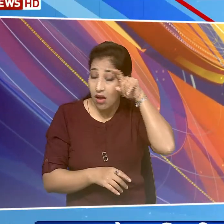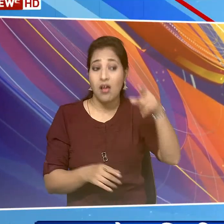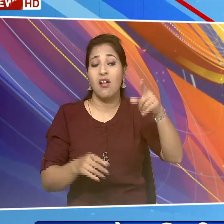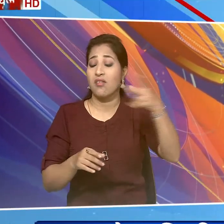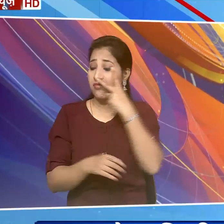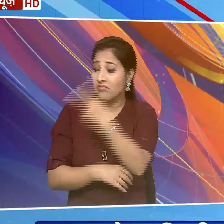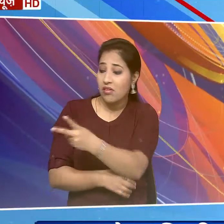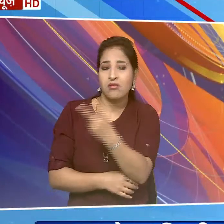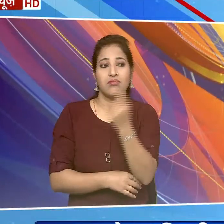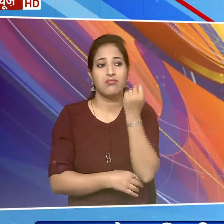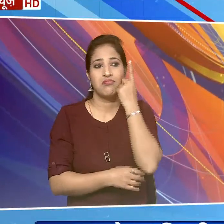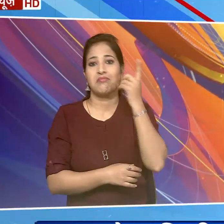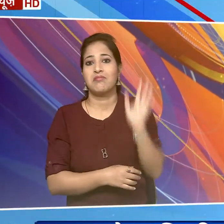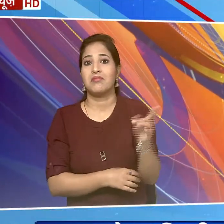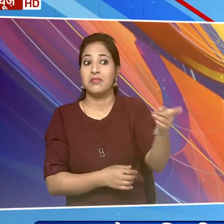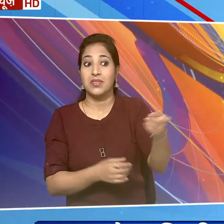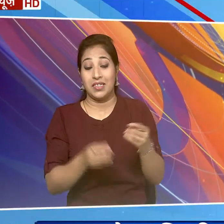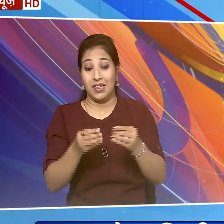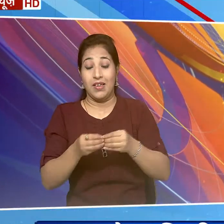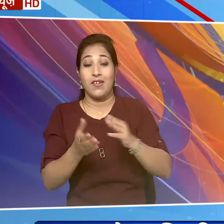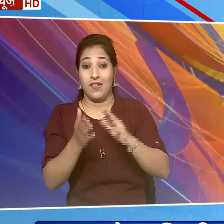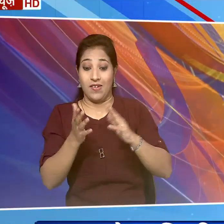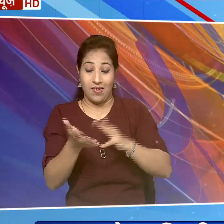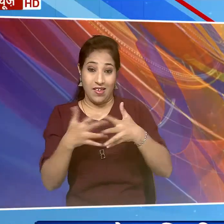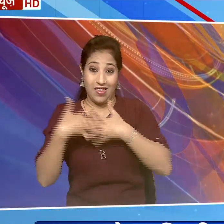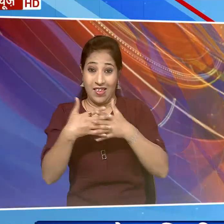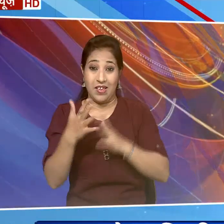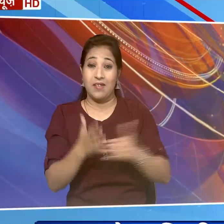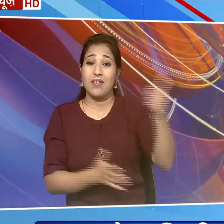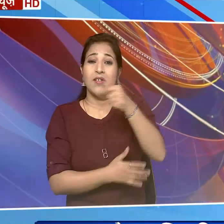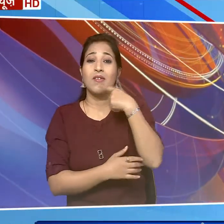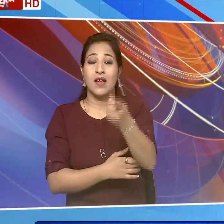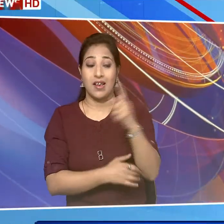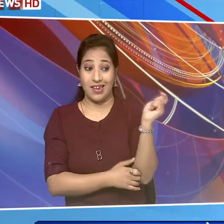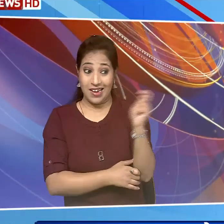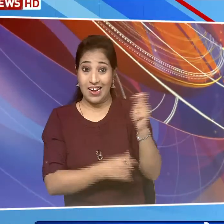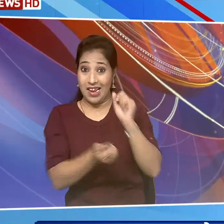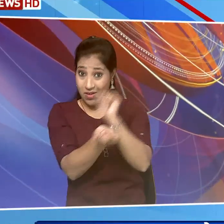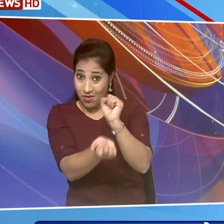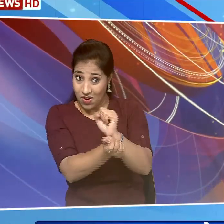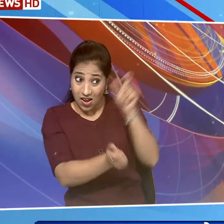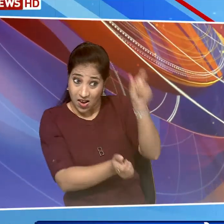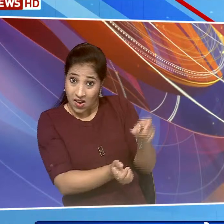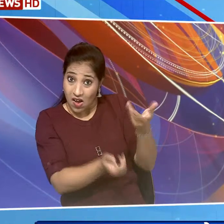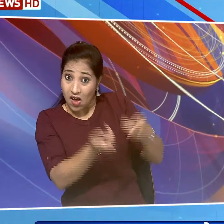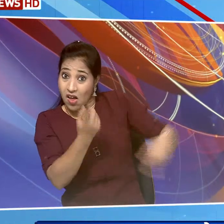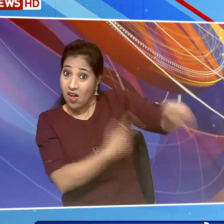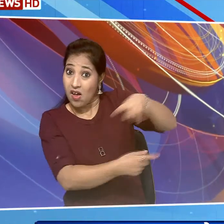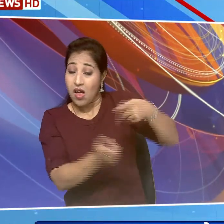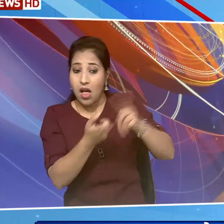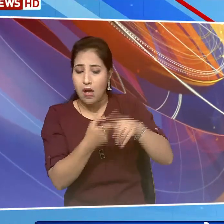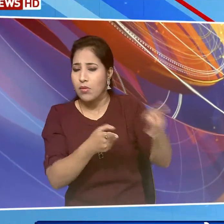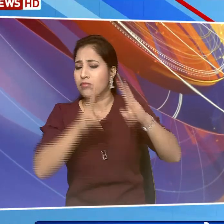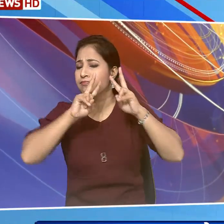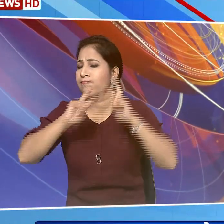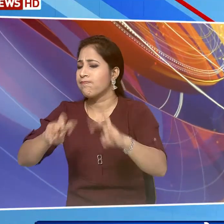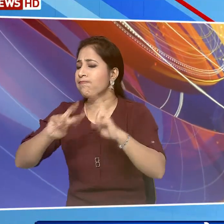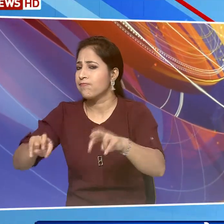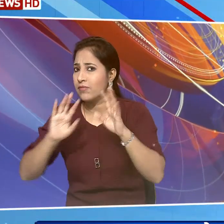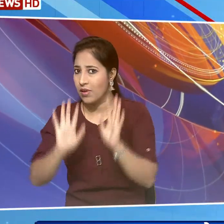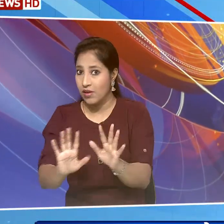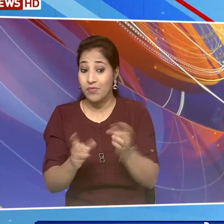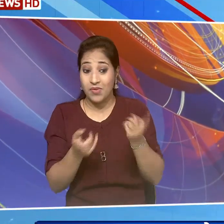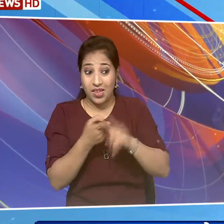विदेश मंत्राले ने ये भी कहा है कि केनिया पुलिस की आंतरिक मामलों की इकाई इस सिलसले में जाच कर रही है